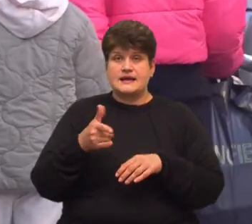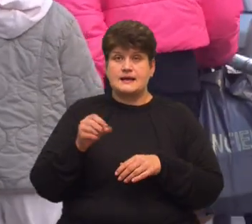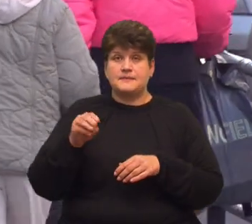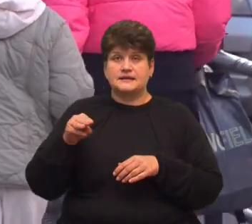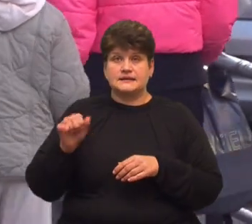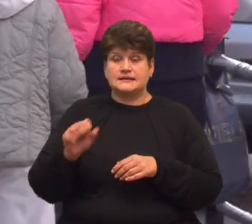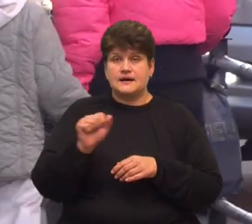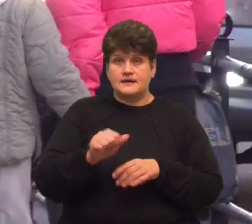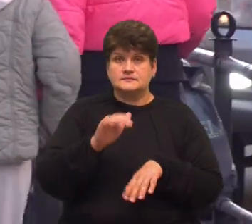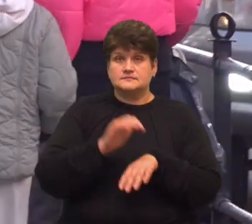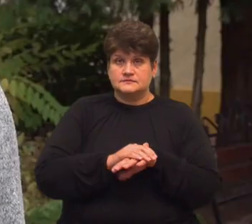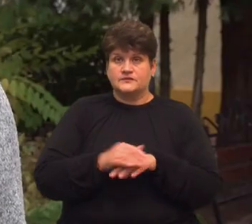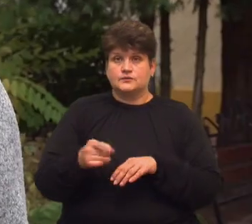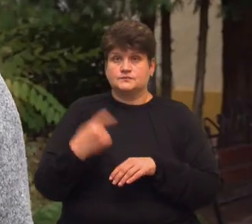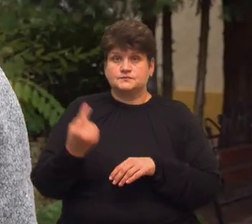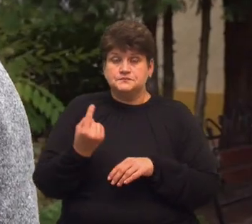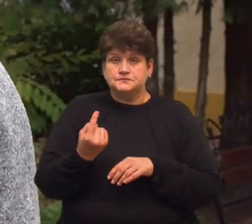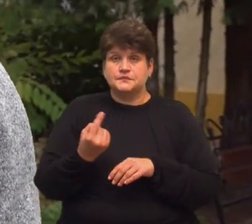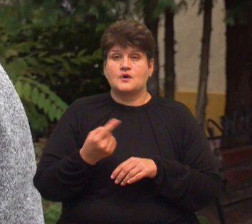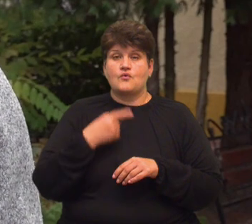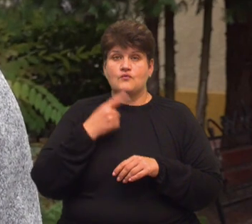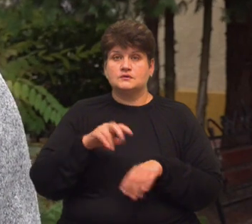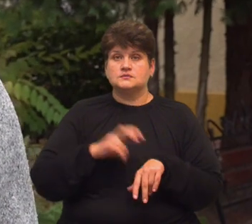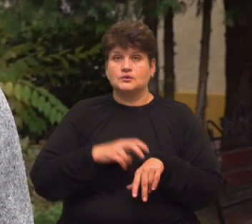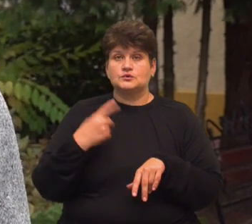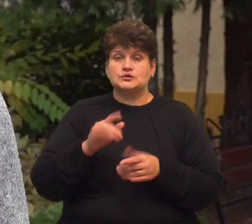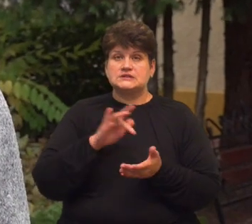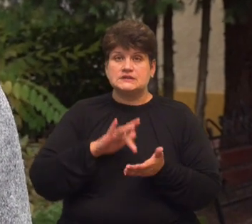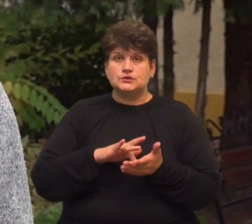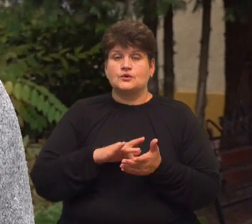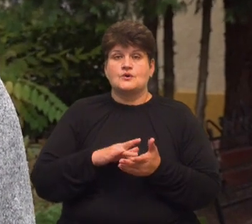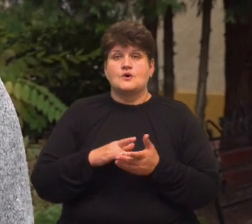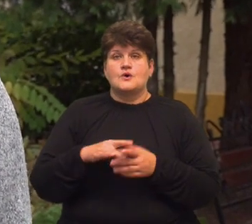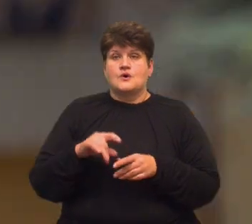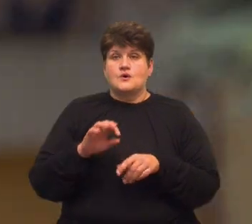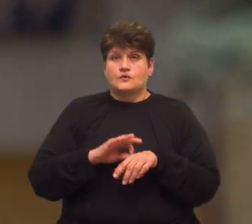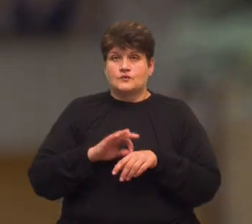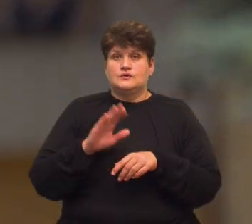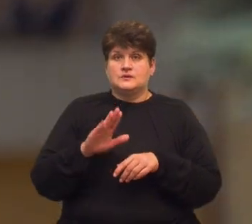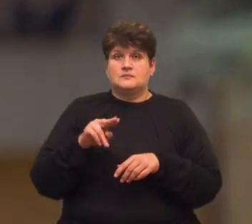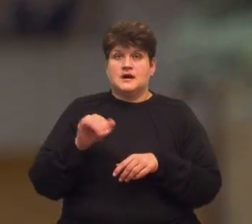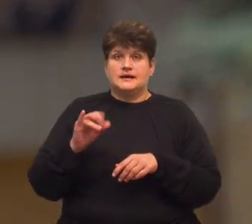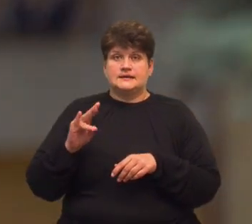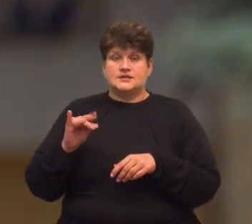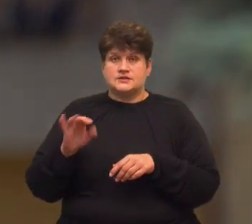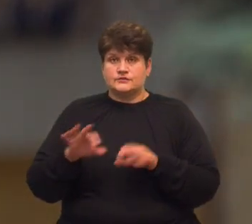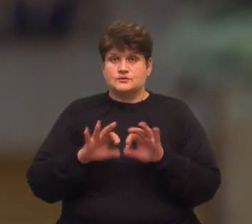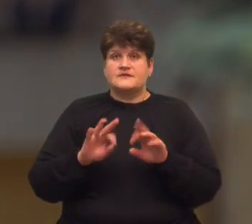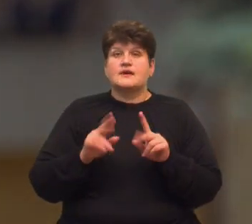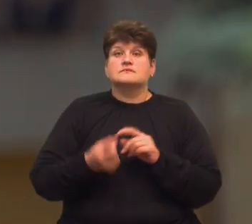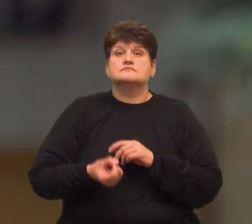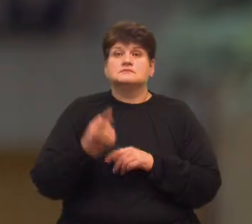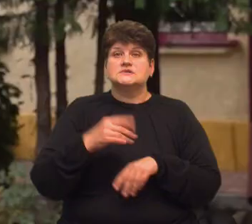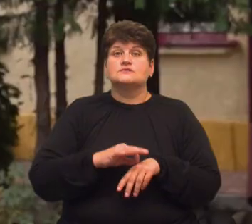який зафіксували на Тернопільщині. Каже епідеміолог обласного центру контролю хвороб Володимир Паничев. Він розповів, як проявляється